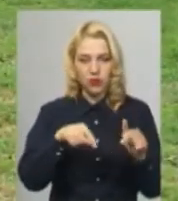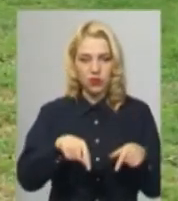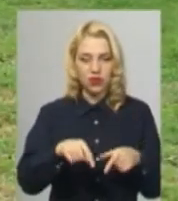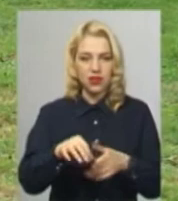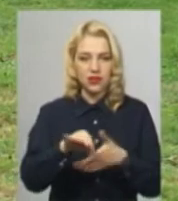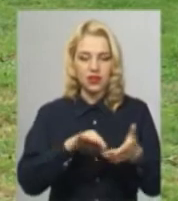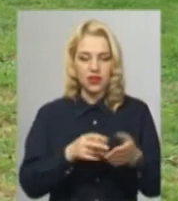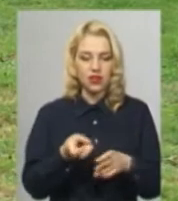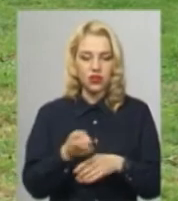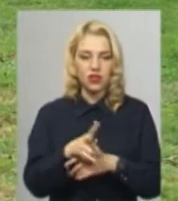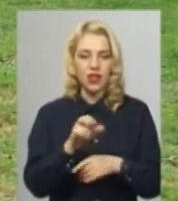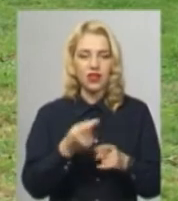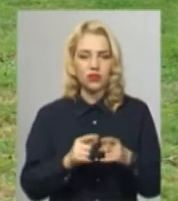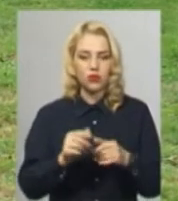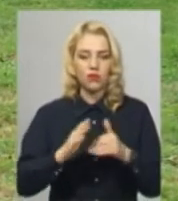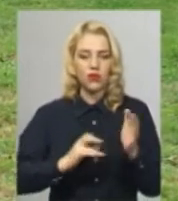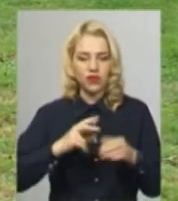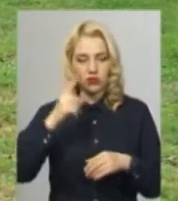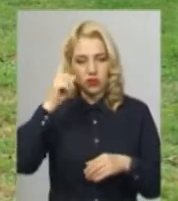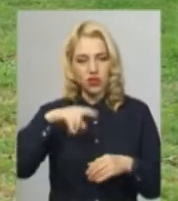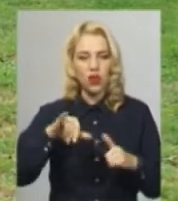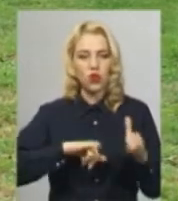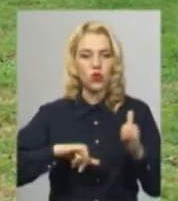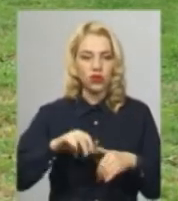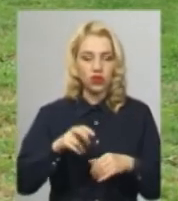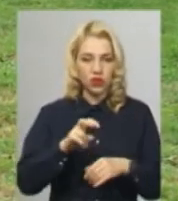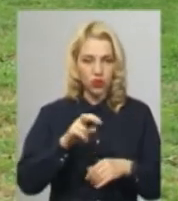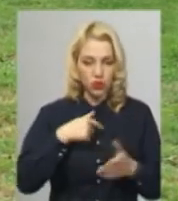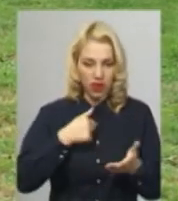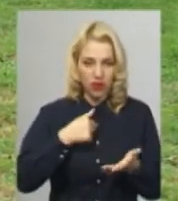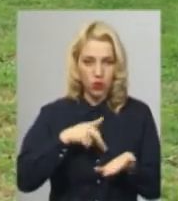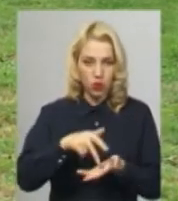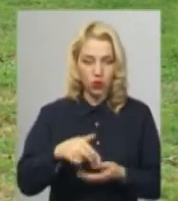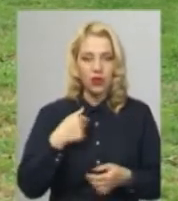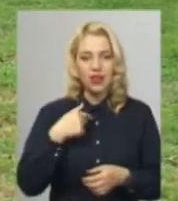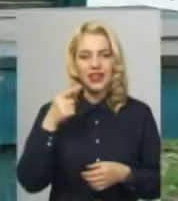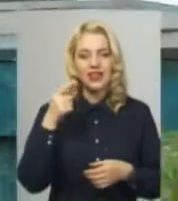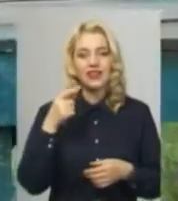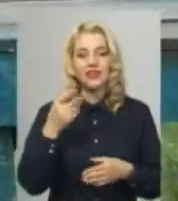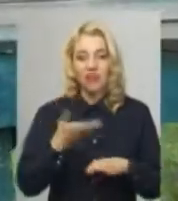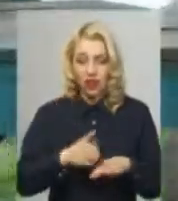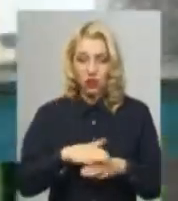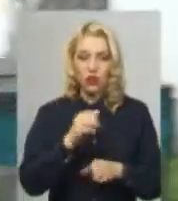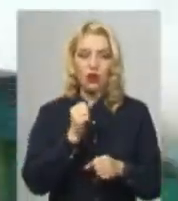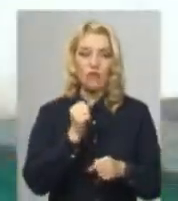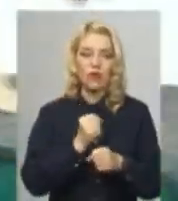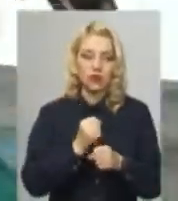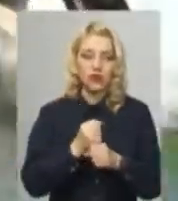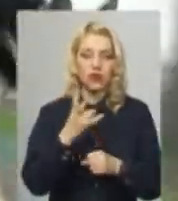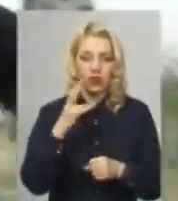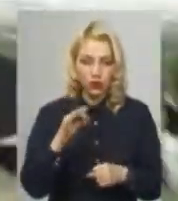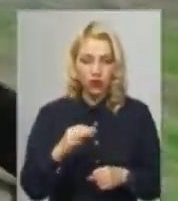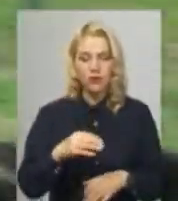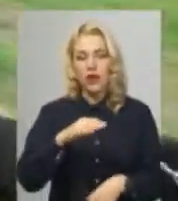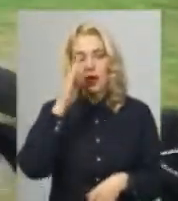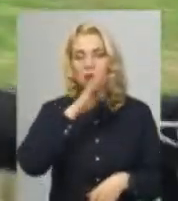професію і знала, куди я йду. Хоч, так, тяжко працювати, але стараємося. Дівчина додає, батьки обранню